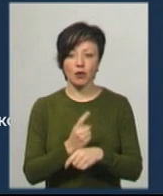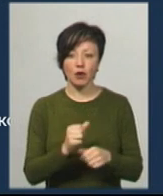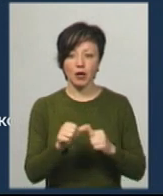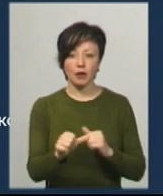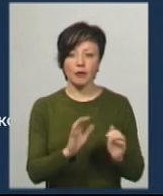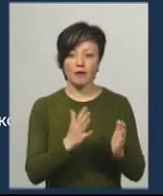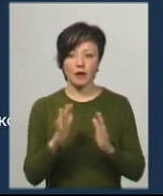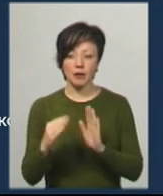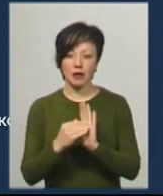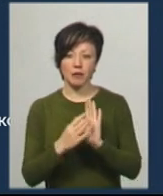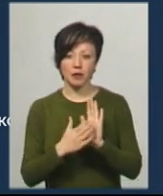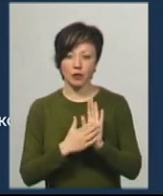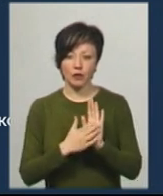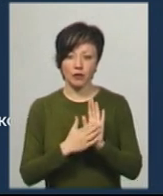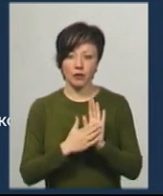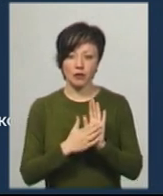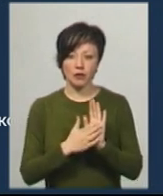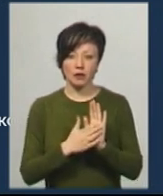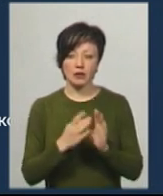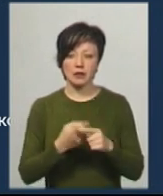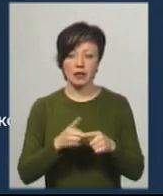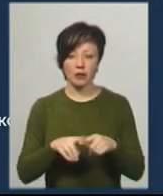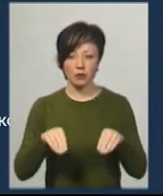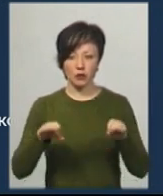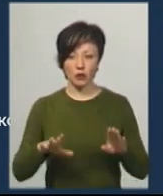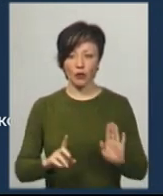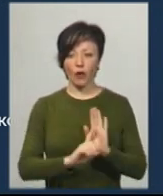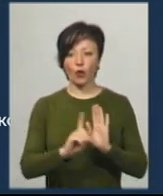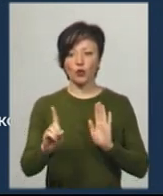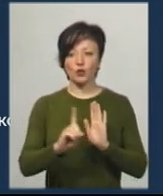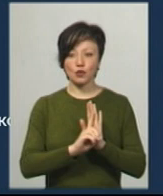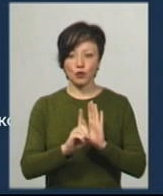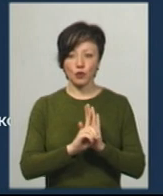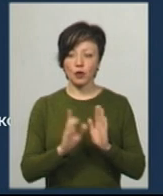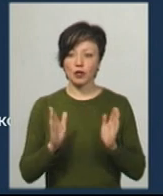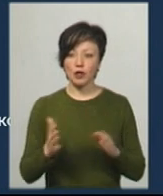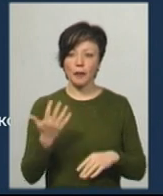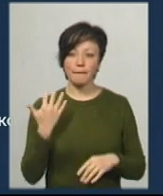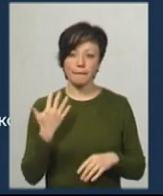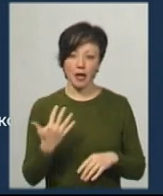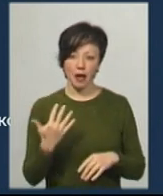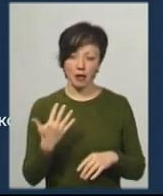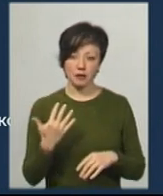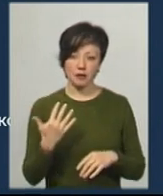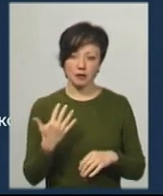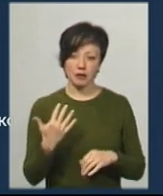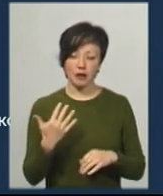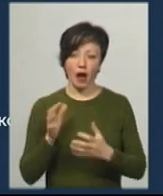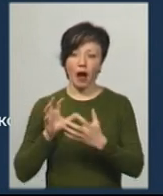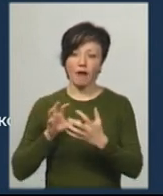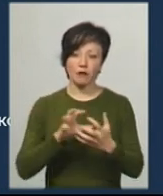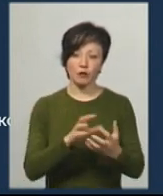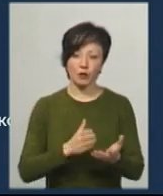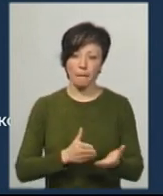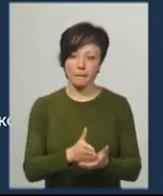регламентованих цієї постанови. Курсують лише 5 автобусних